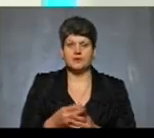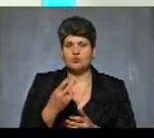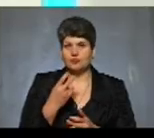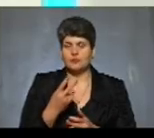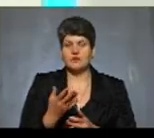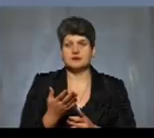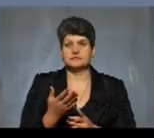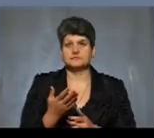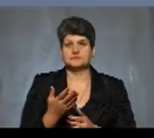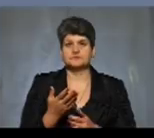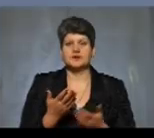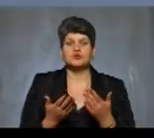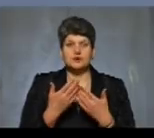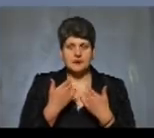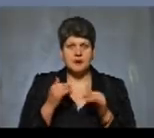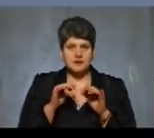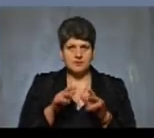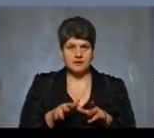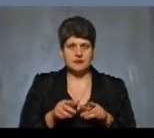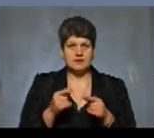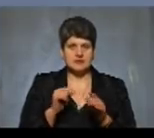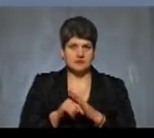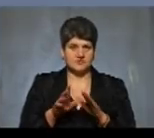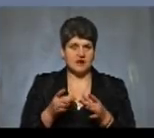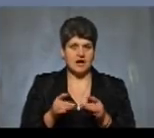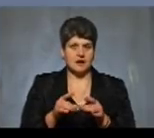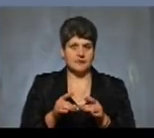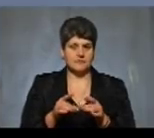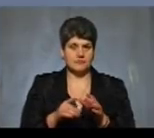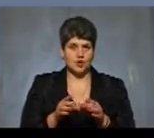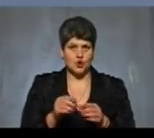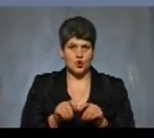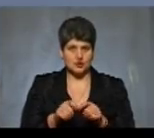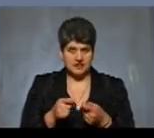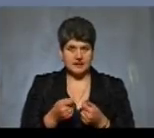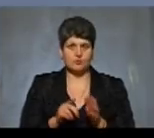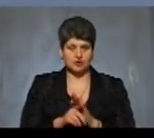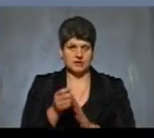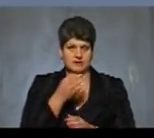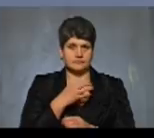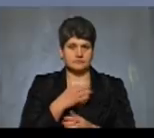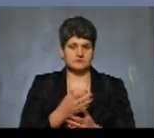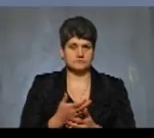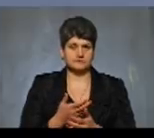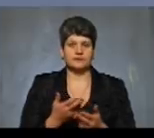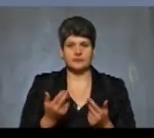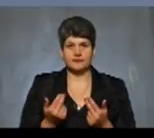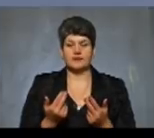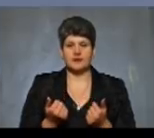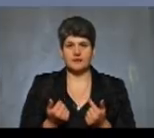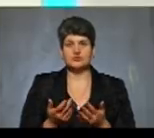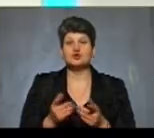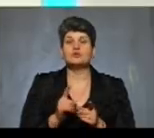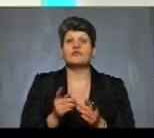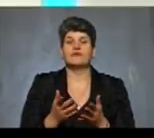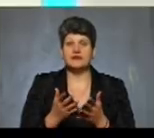тому ж таки... Якщо немає відповідної дії, значить, що ми вже його розпочатили і почали вживати. Почали вживати, так. Відповідно, що ми вияснули,